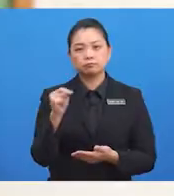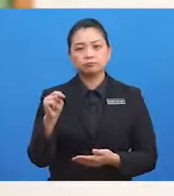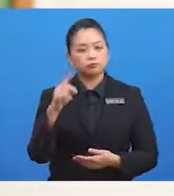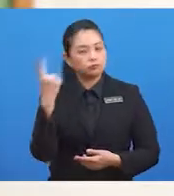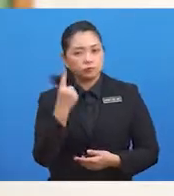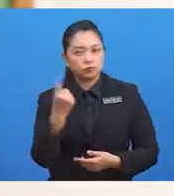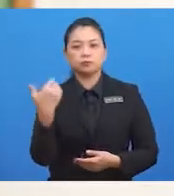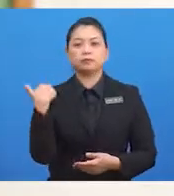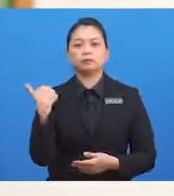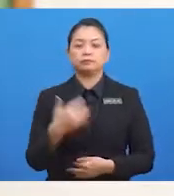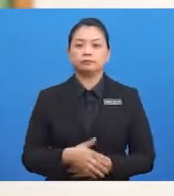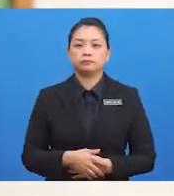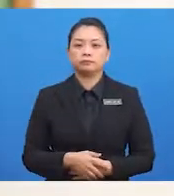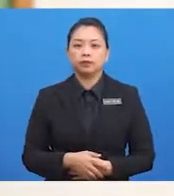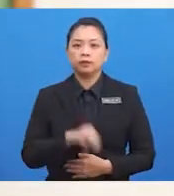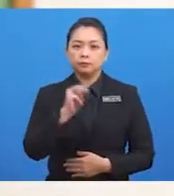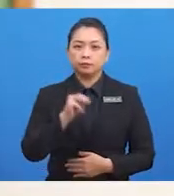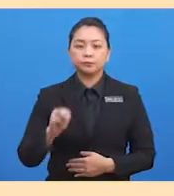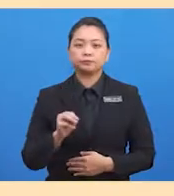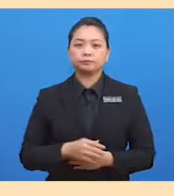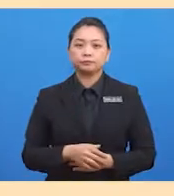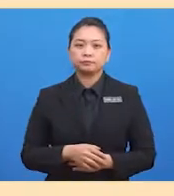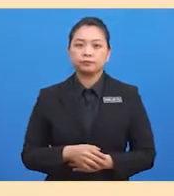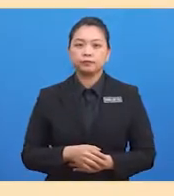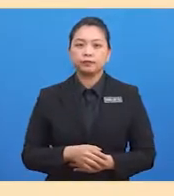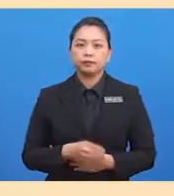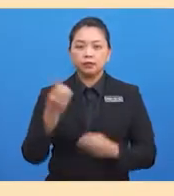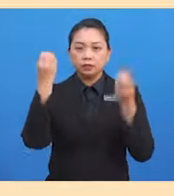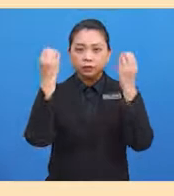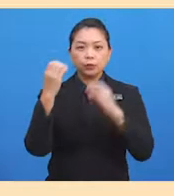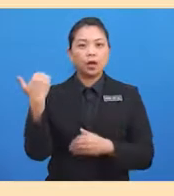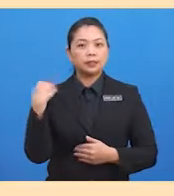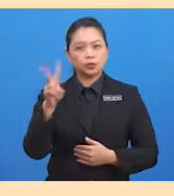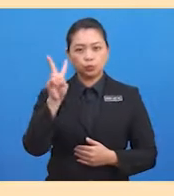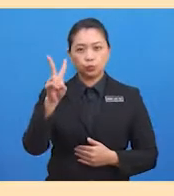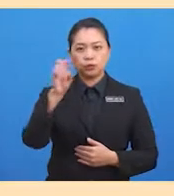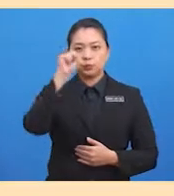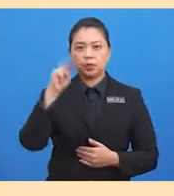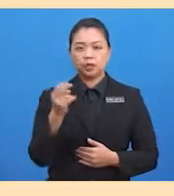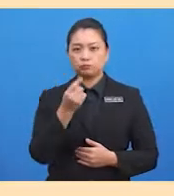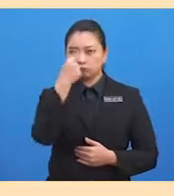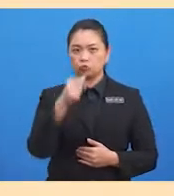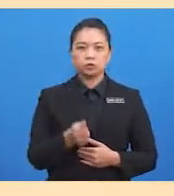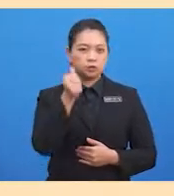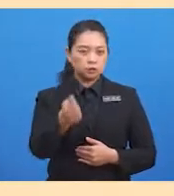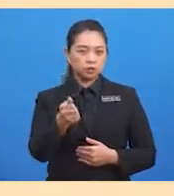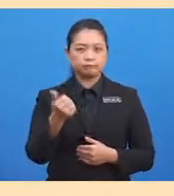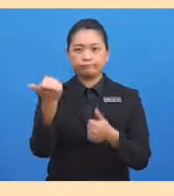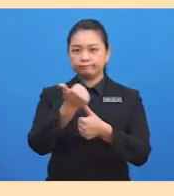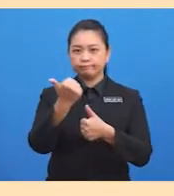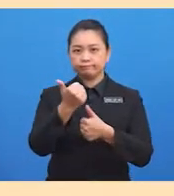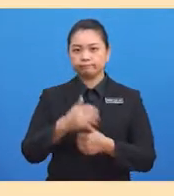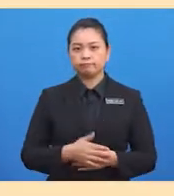Murid-murid, di sini cikgu ada dua soalan untuk anda. Soalan pertama, namakan